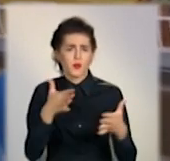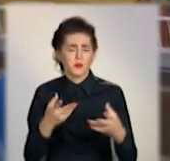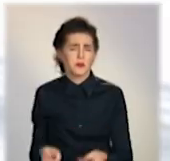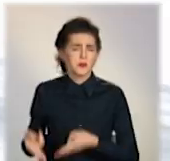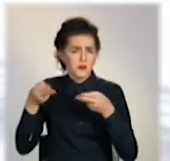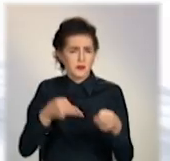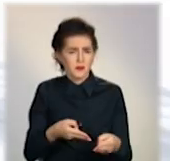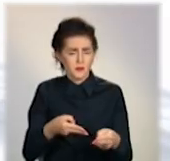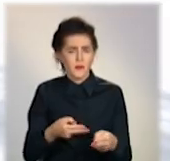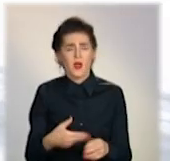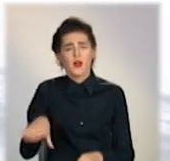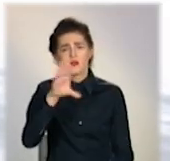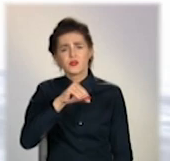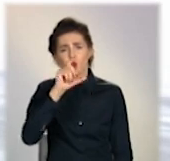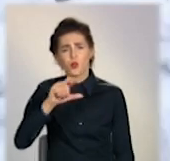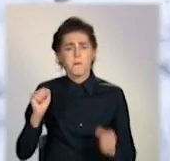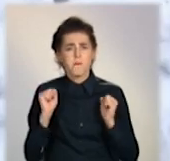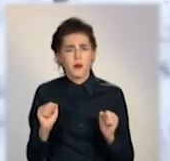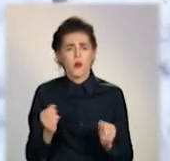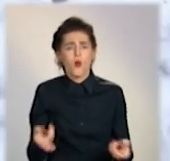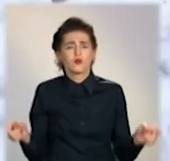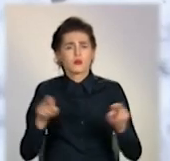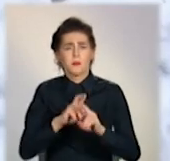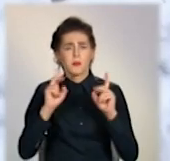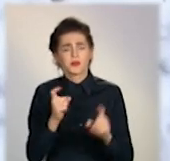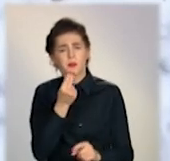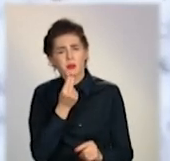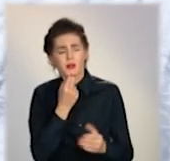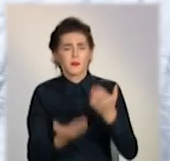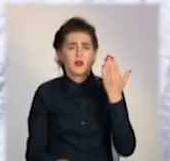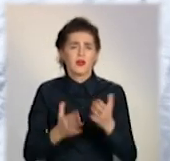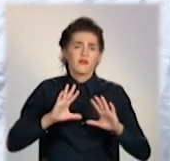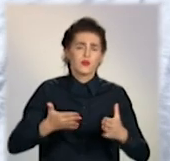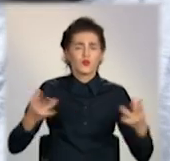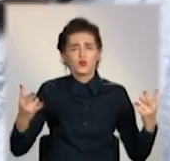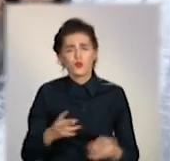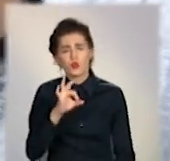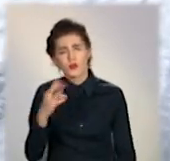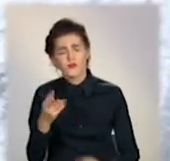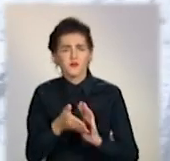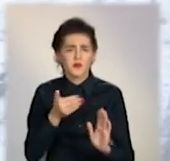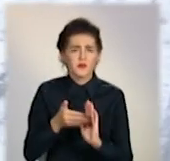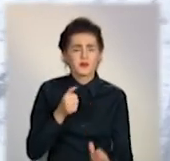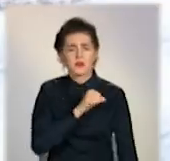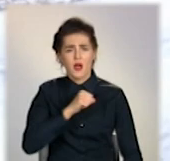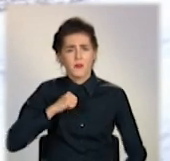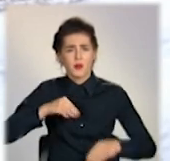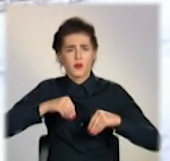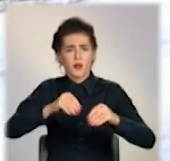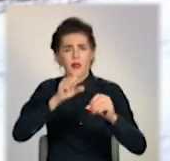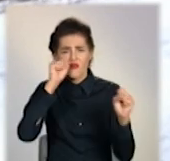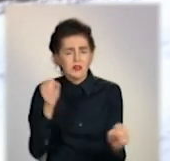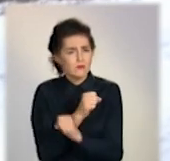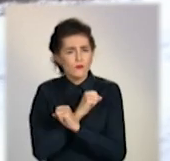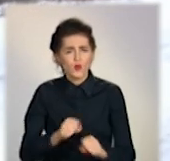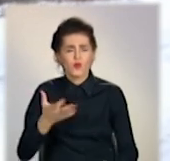приїхали. Жителі бояться залишитися не тільки без харчів, а й швидкої. У селищній раді пояснюють, самі посипати дорогу не можуть,